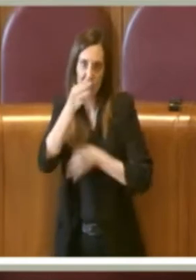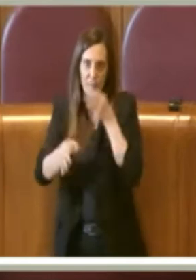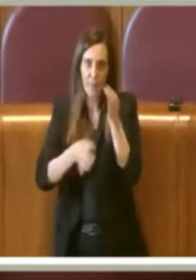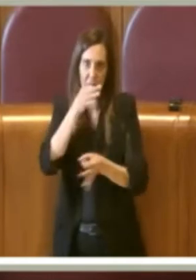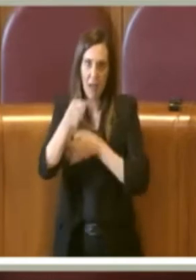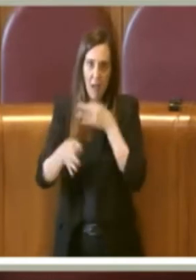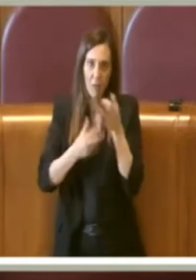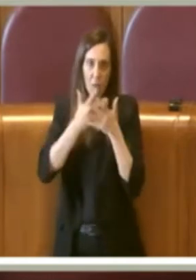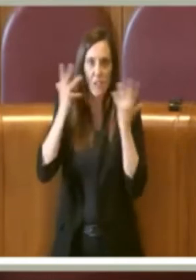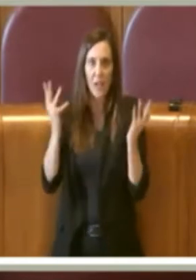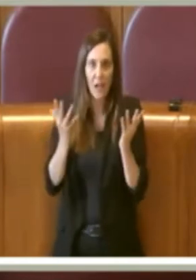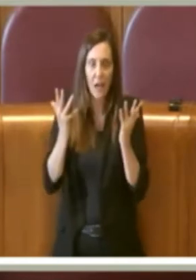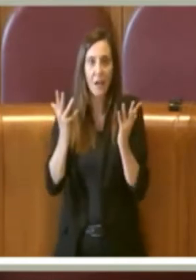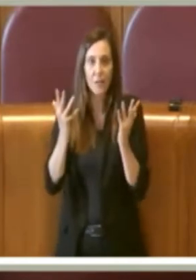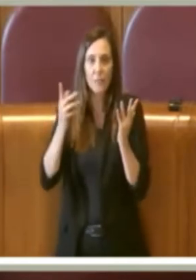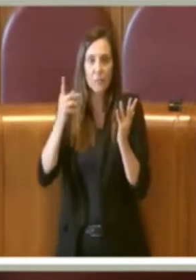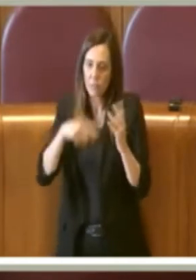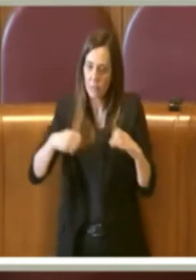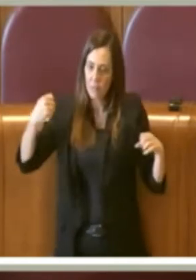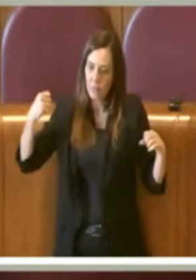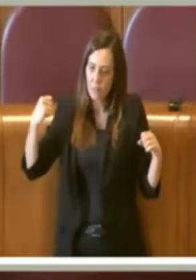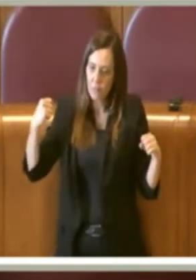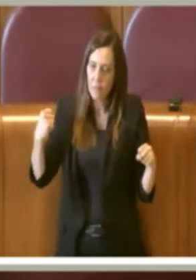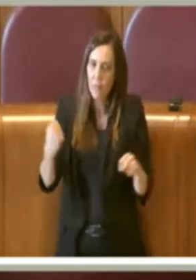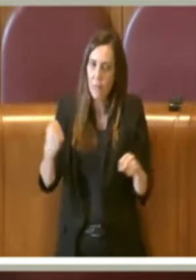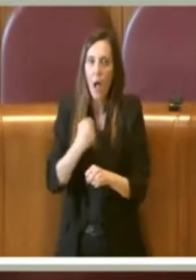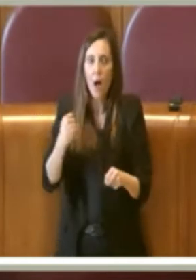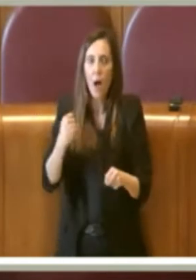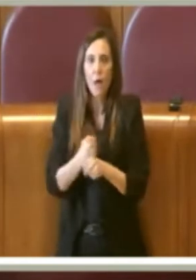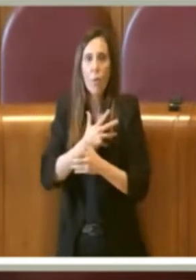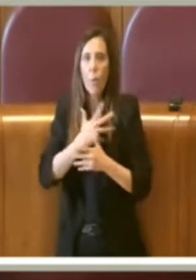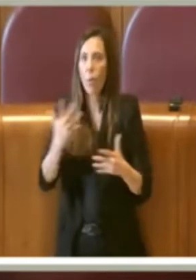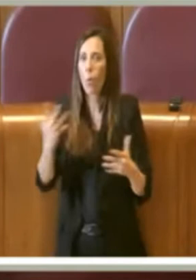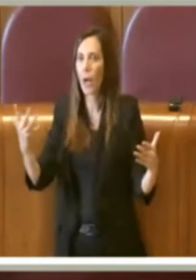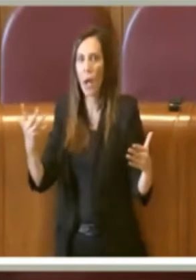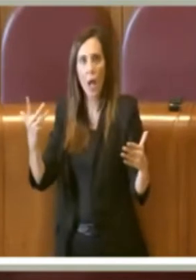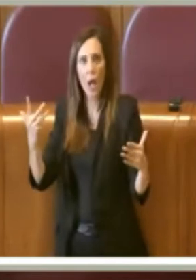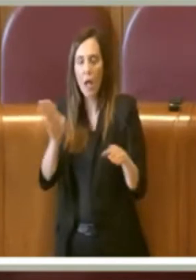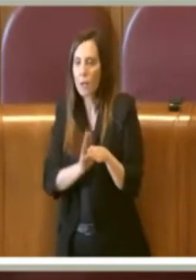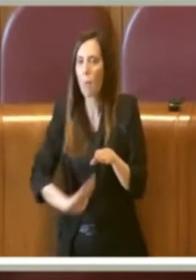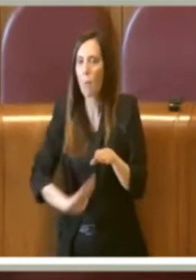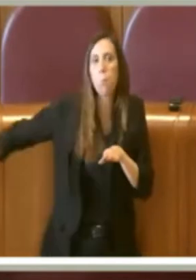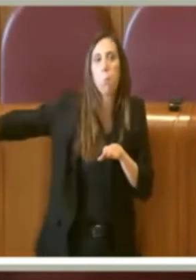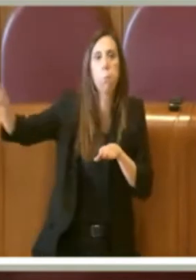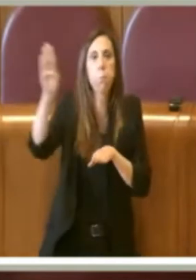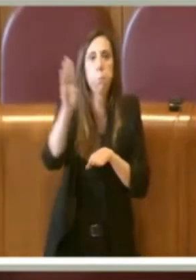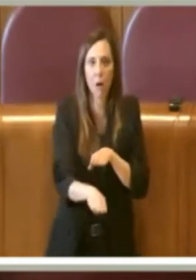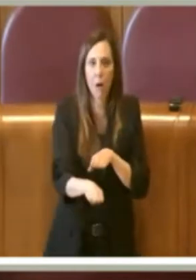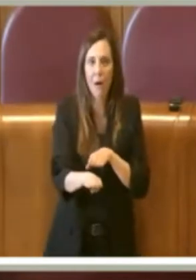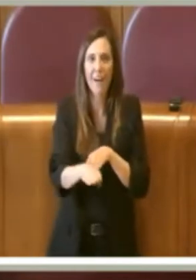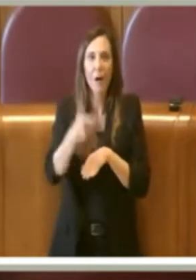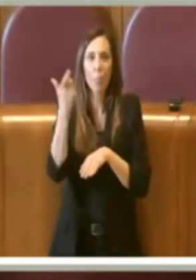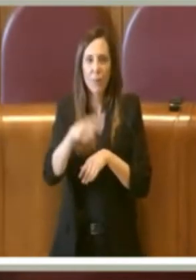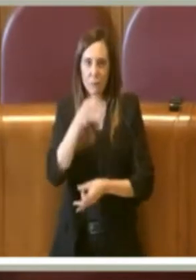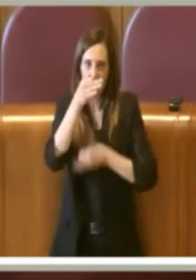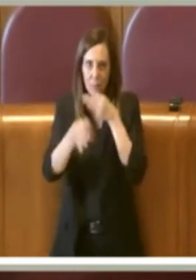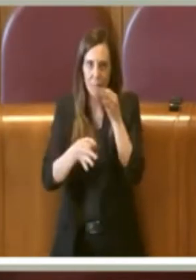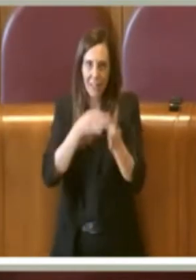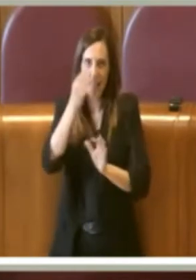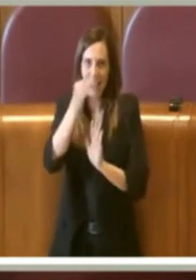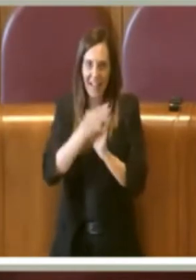è stato fatto un grandissimo balzo in avanti, perché come è stato specificato il regolamento,